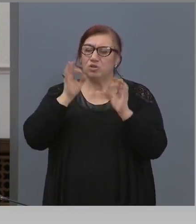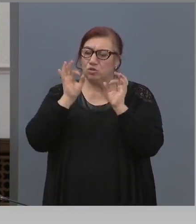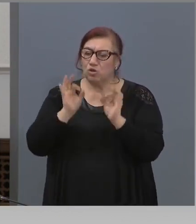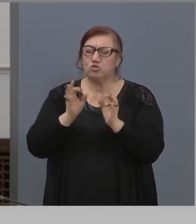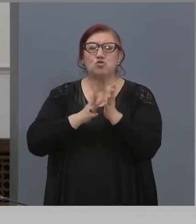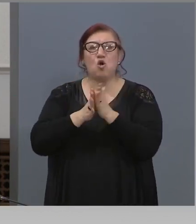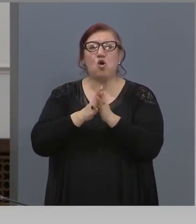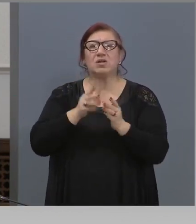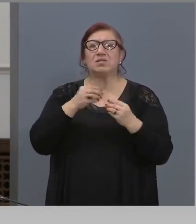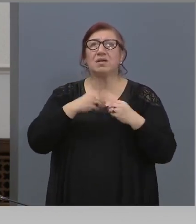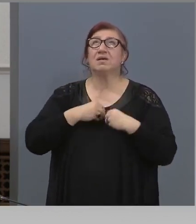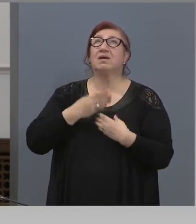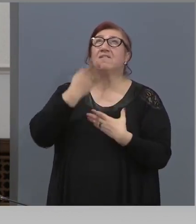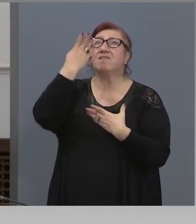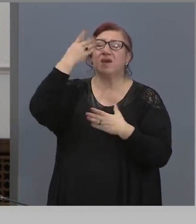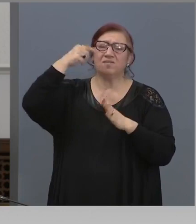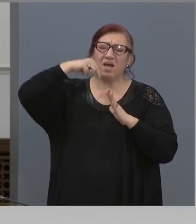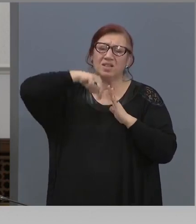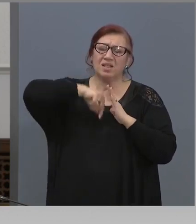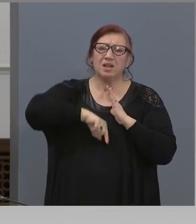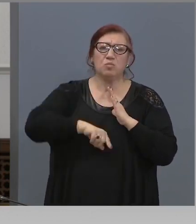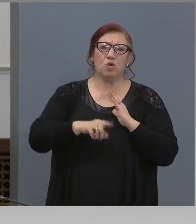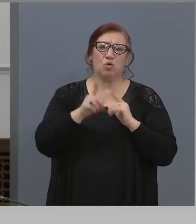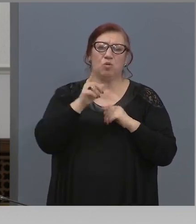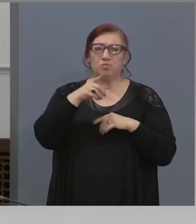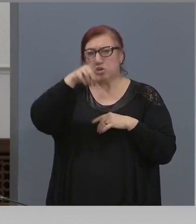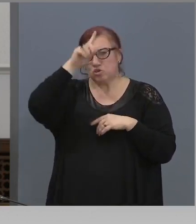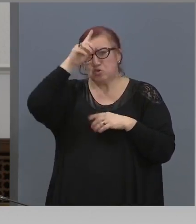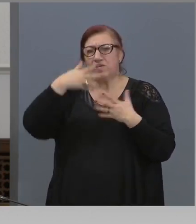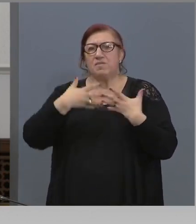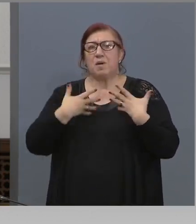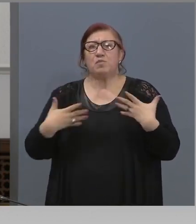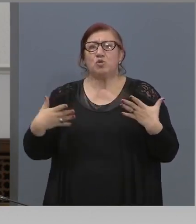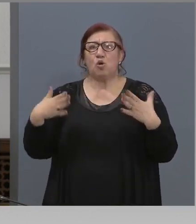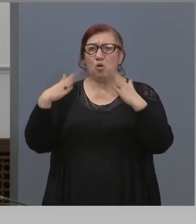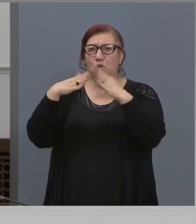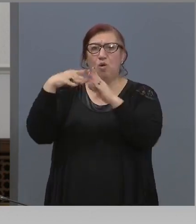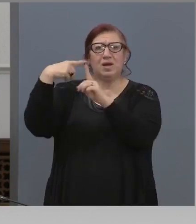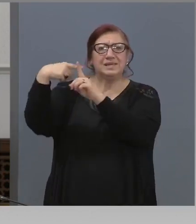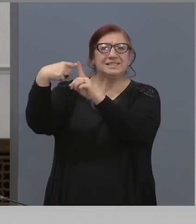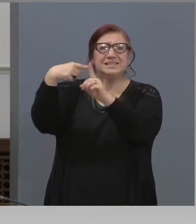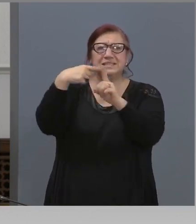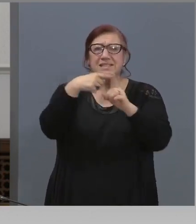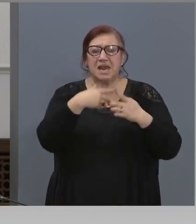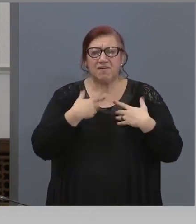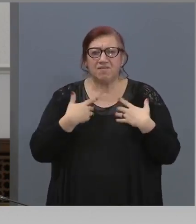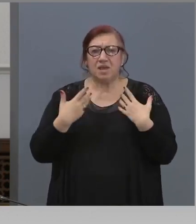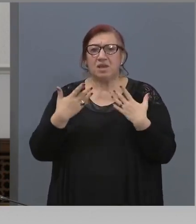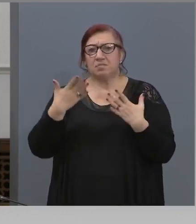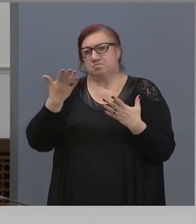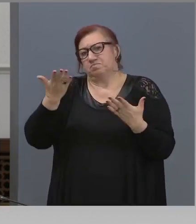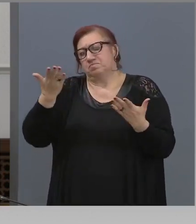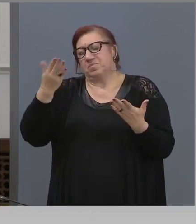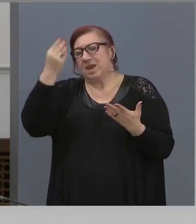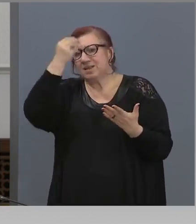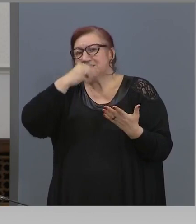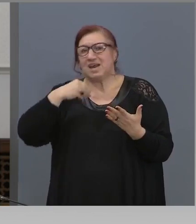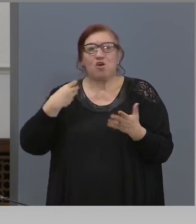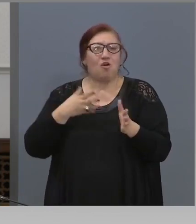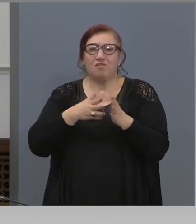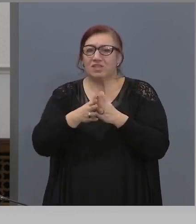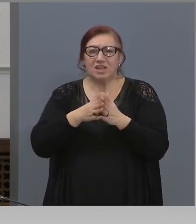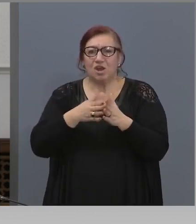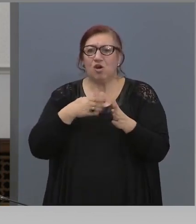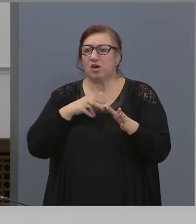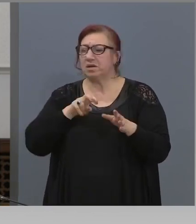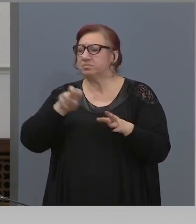Второ Възкресение. А в София има много църкви и като църковните хора идат навсякъде, няма да се